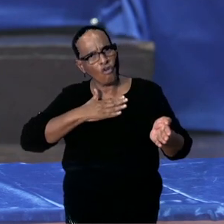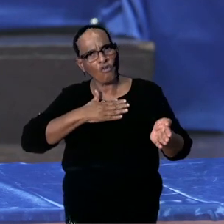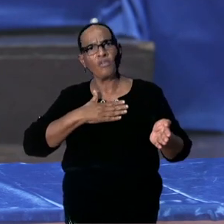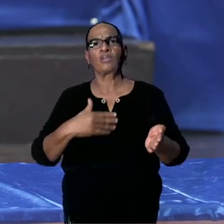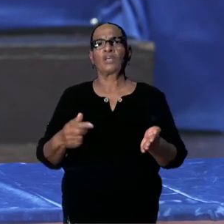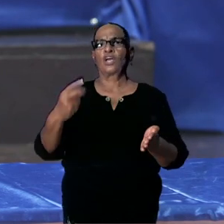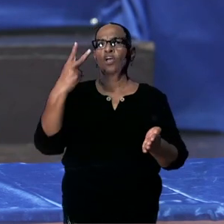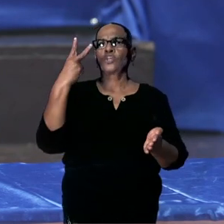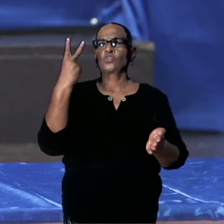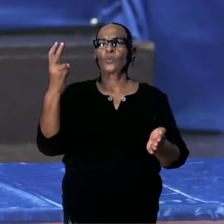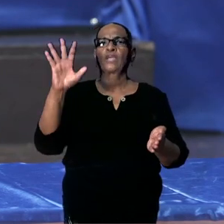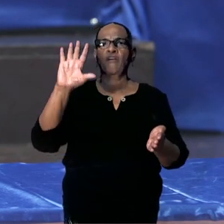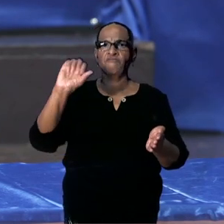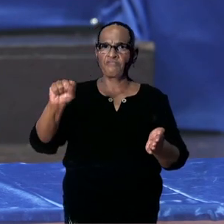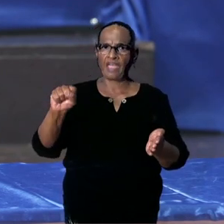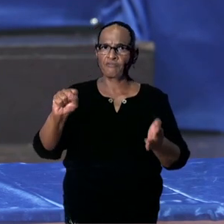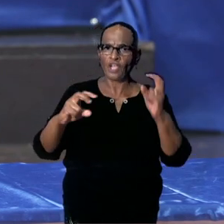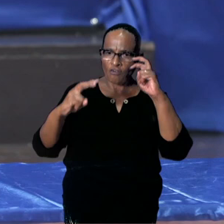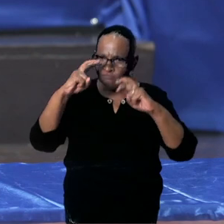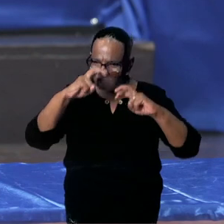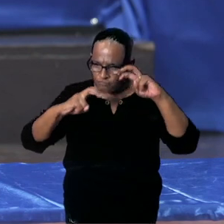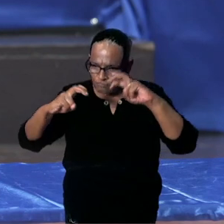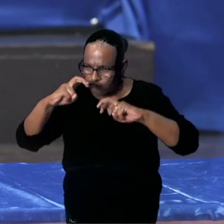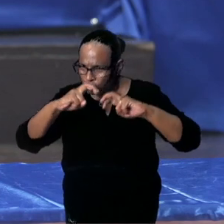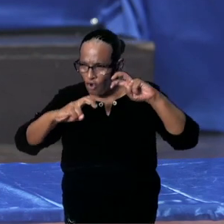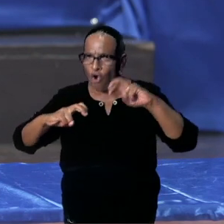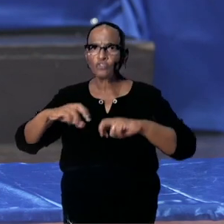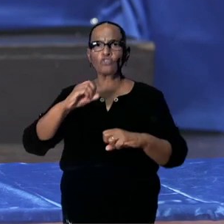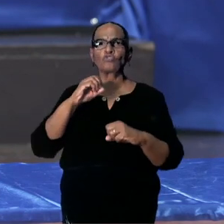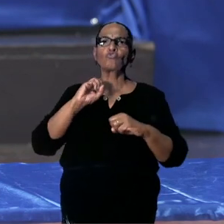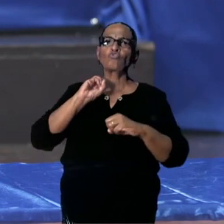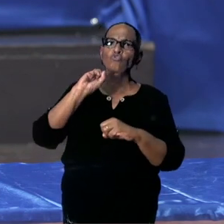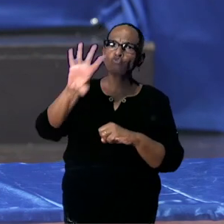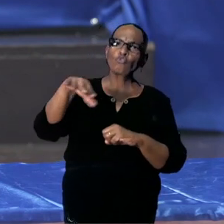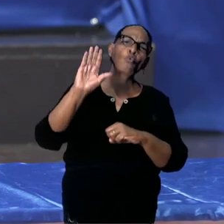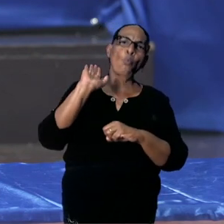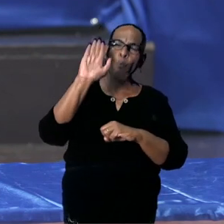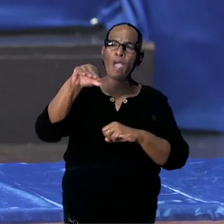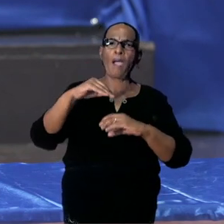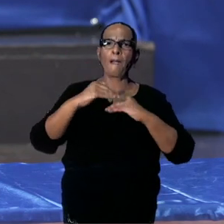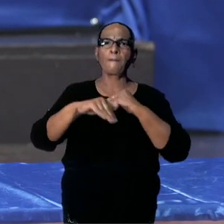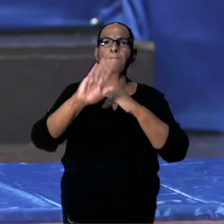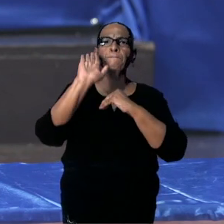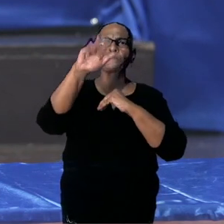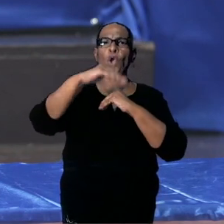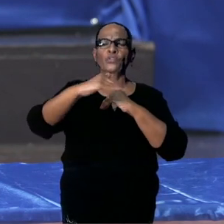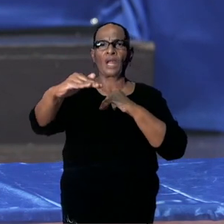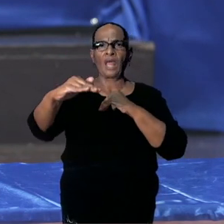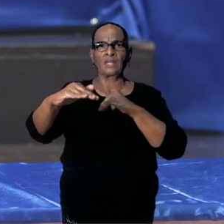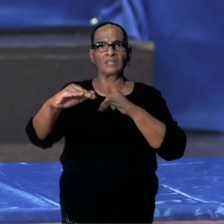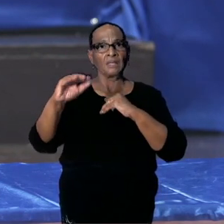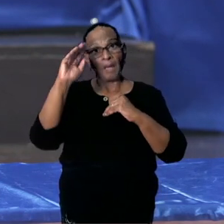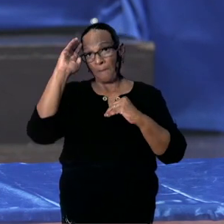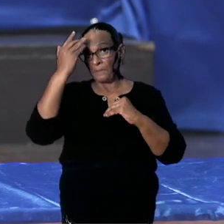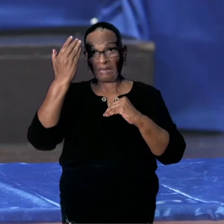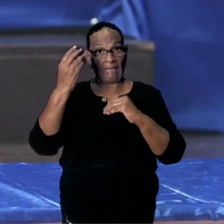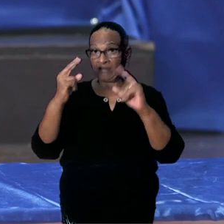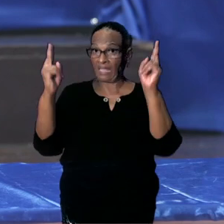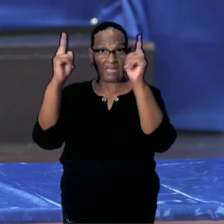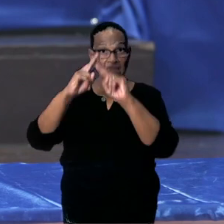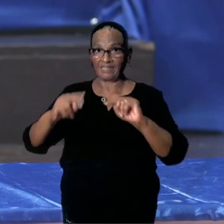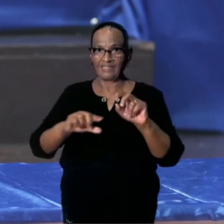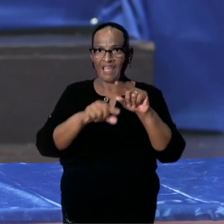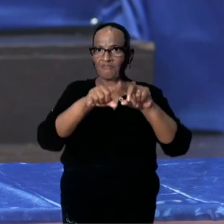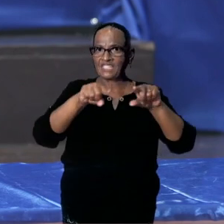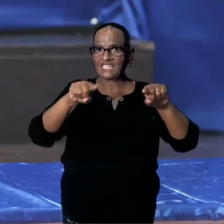samples weggestuurd voor analyse. En ik kan u meedelen dat geen van de bekende internationale varianten, die